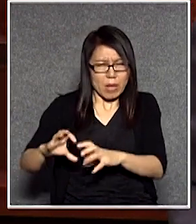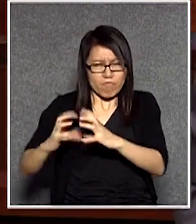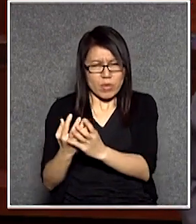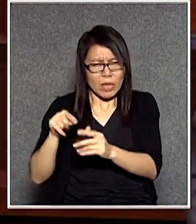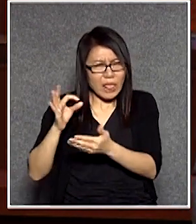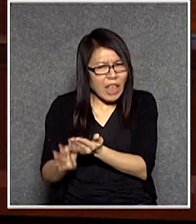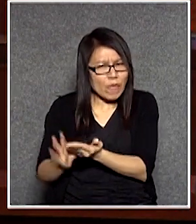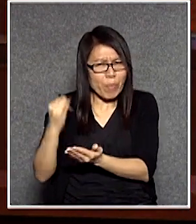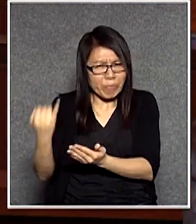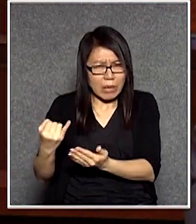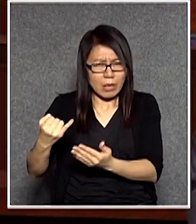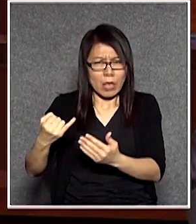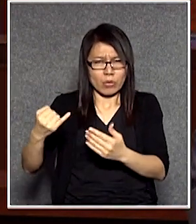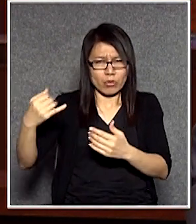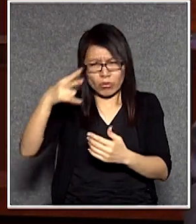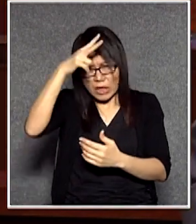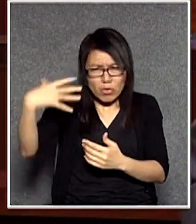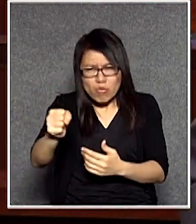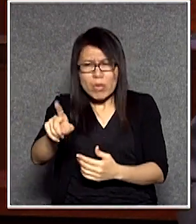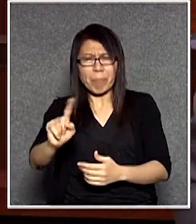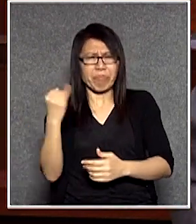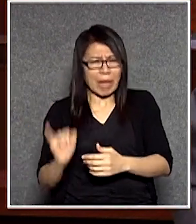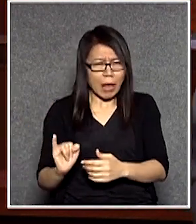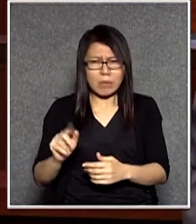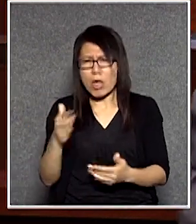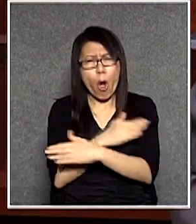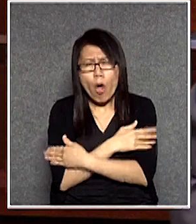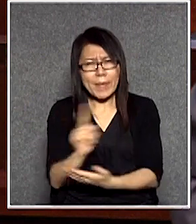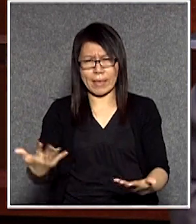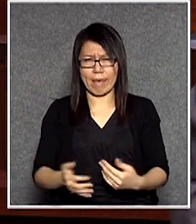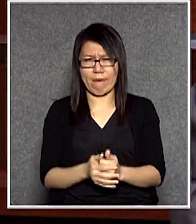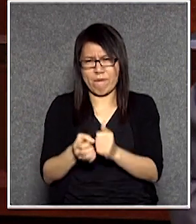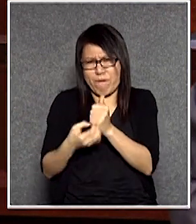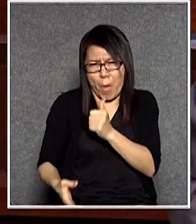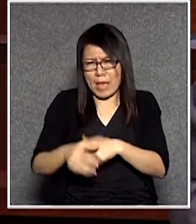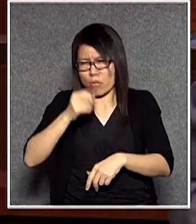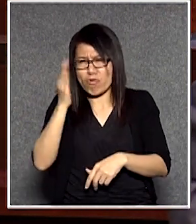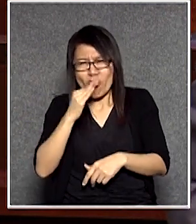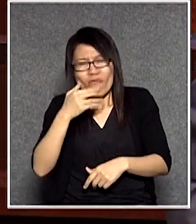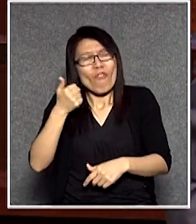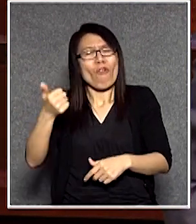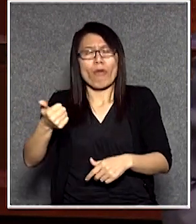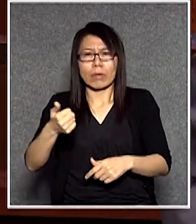這個政權的你愛什麼國放個屁你都說香的愛什麼國